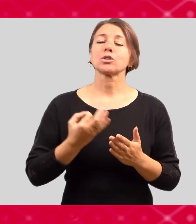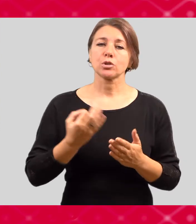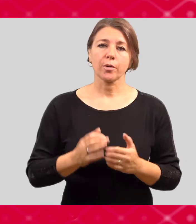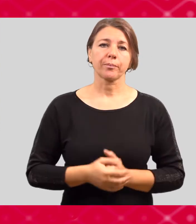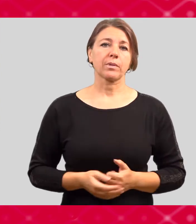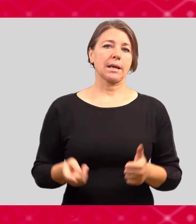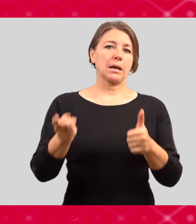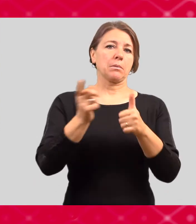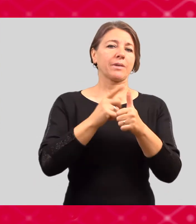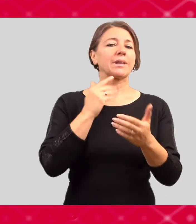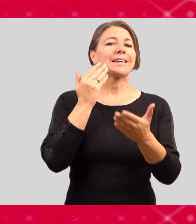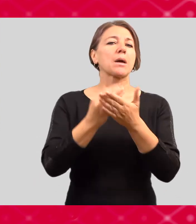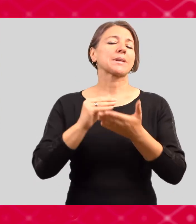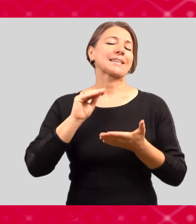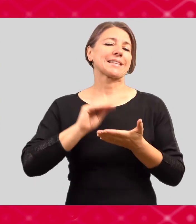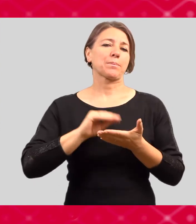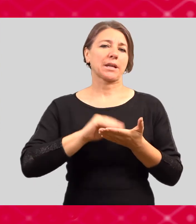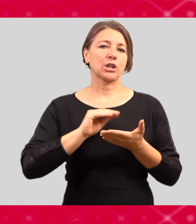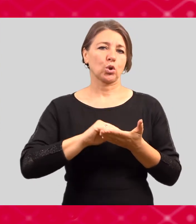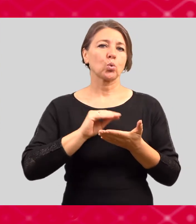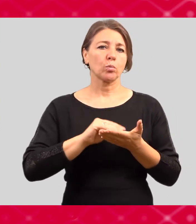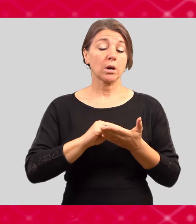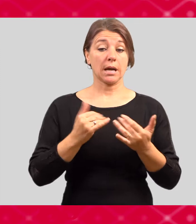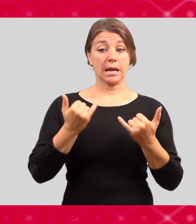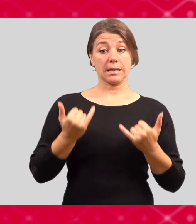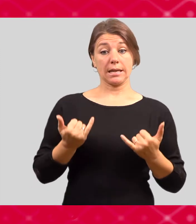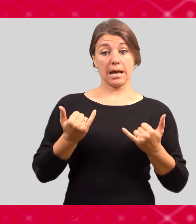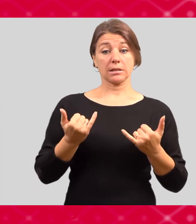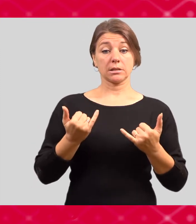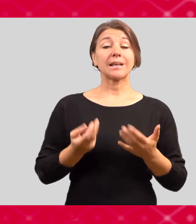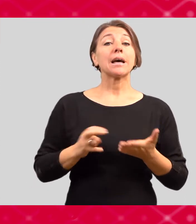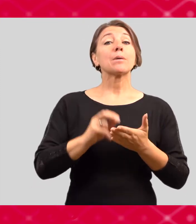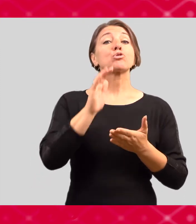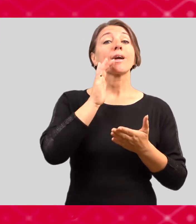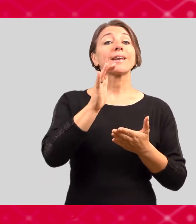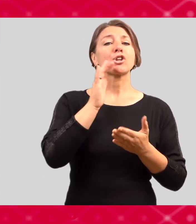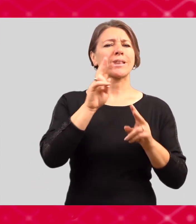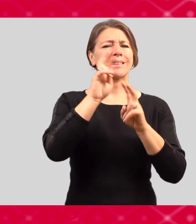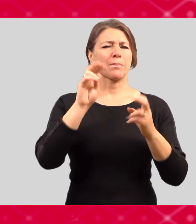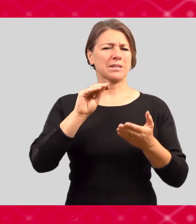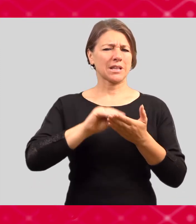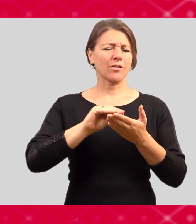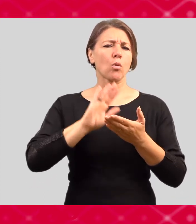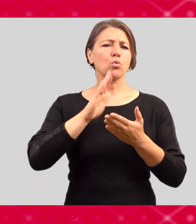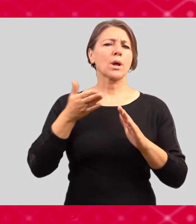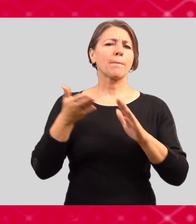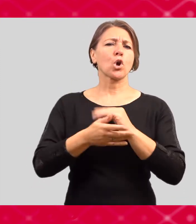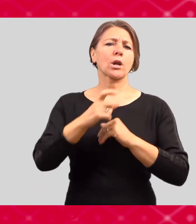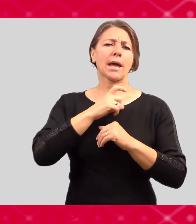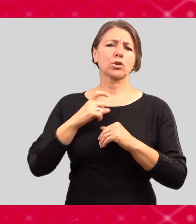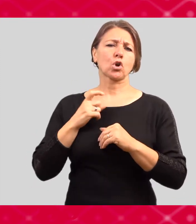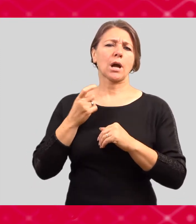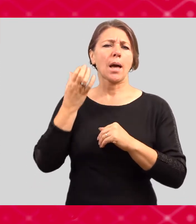V první řadě jsou to stipendia. Přednášku ke stipendiím bude mít paní prorektorka